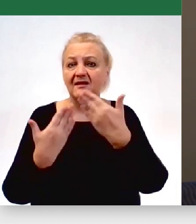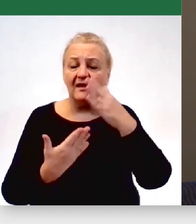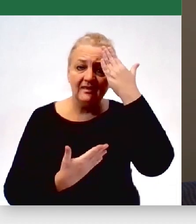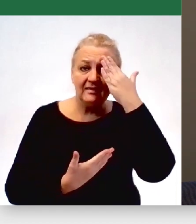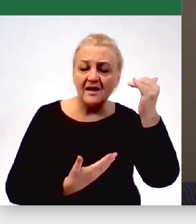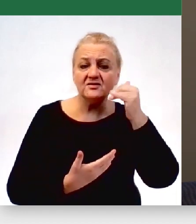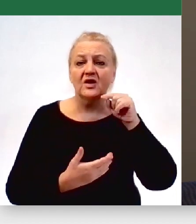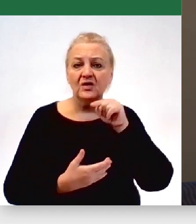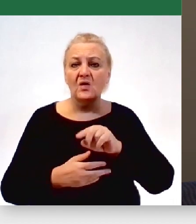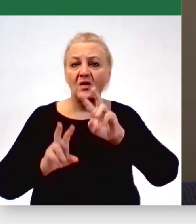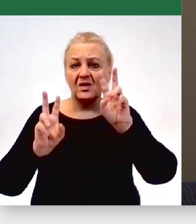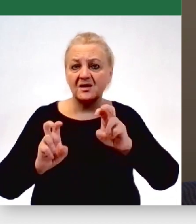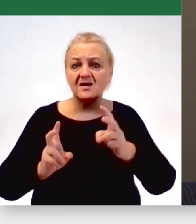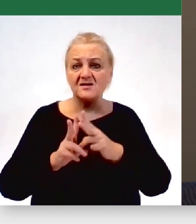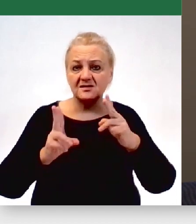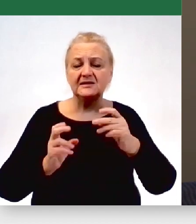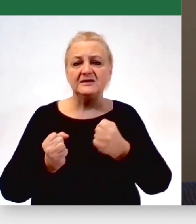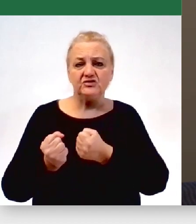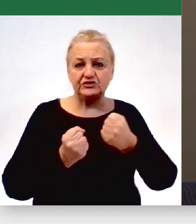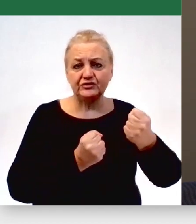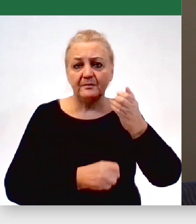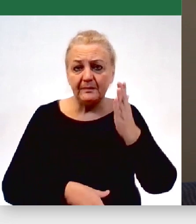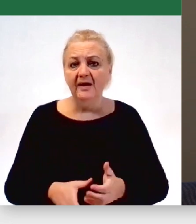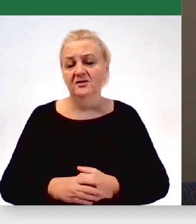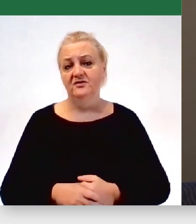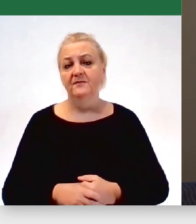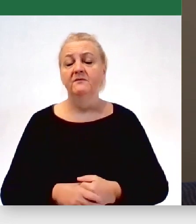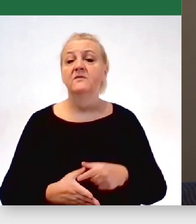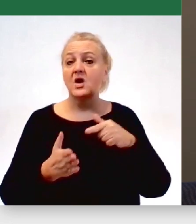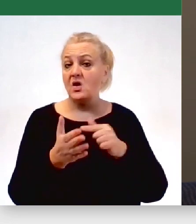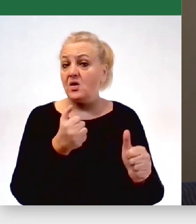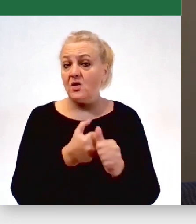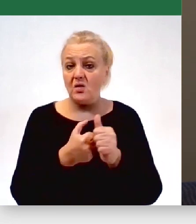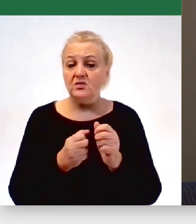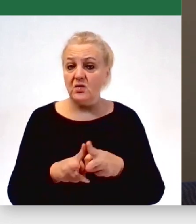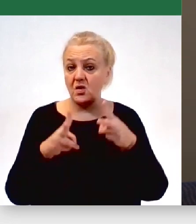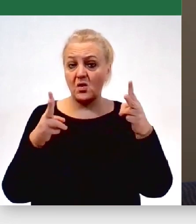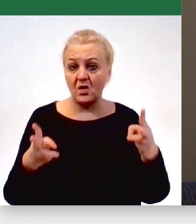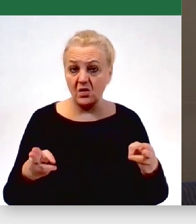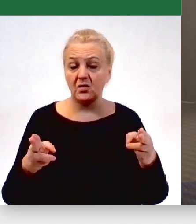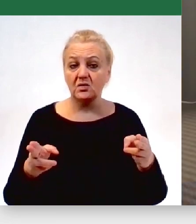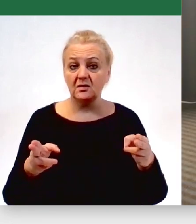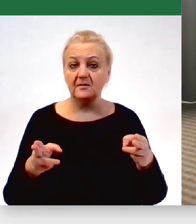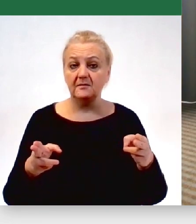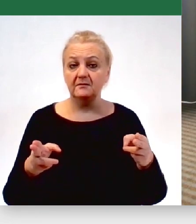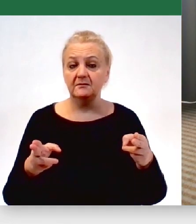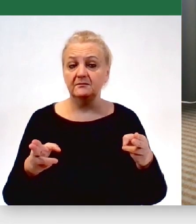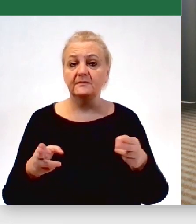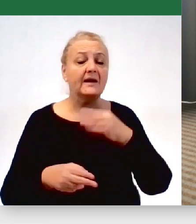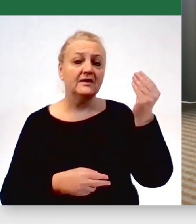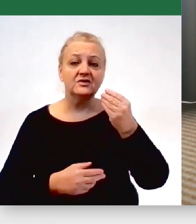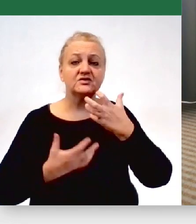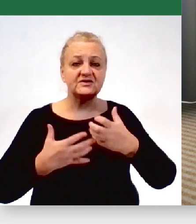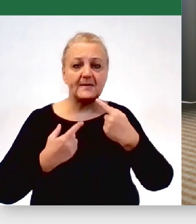także przetrwamy. Jeśli chodzi o ten okres pandemii, jeszcze chciałam